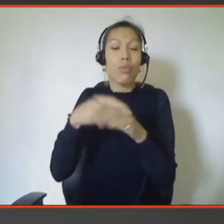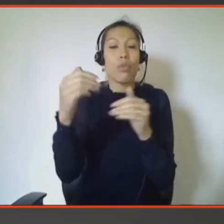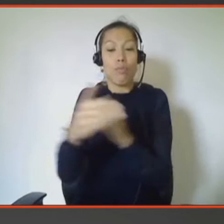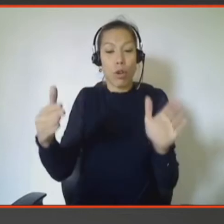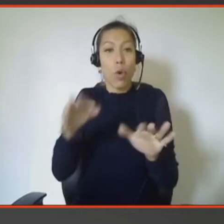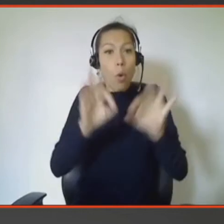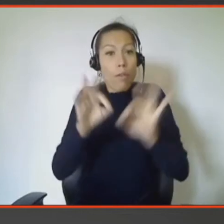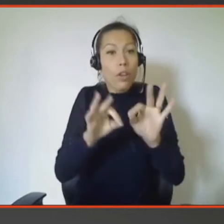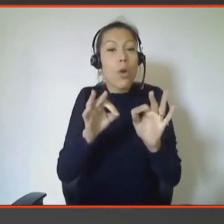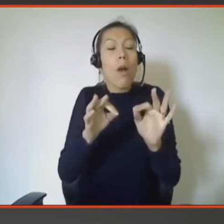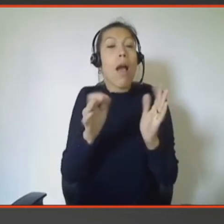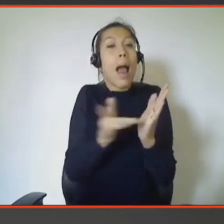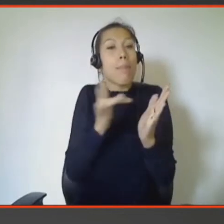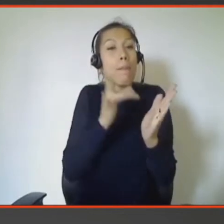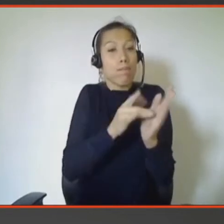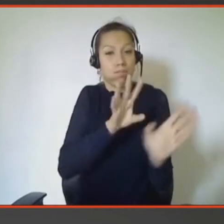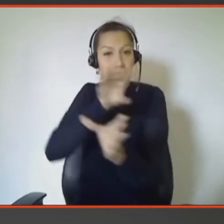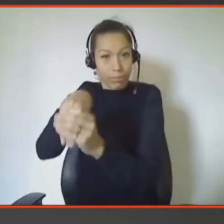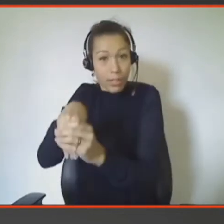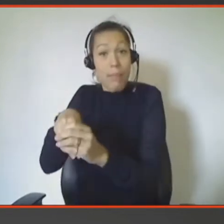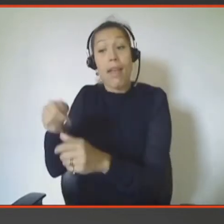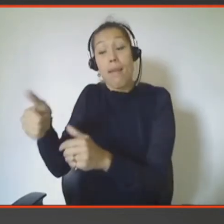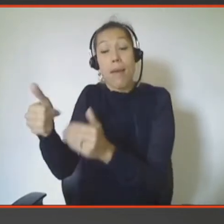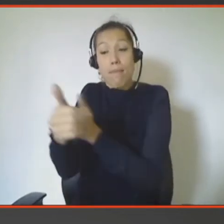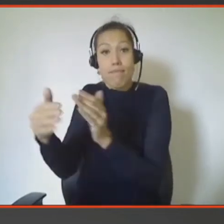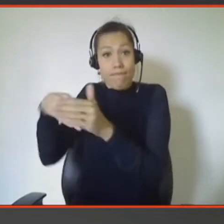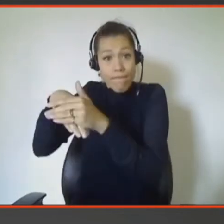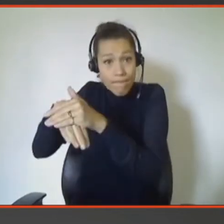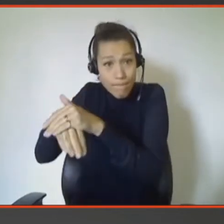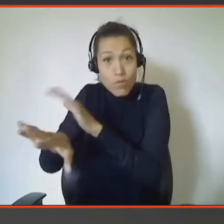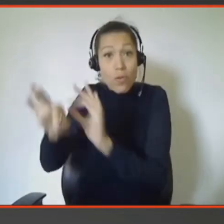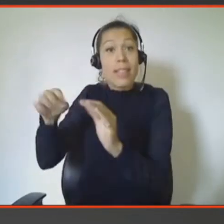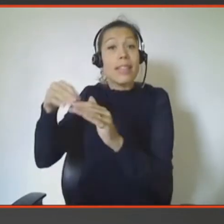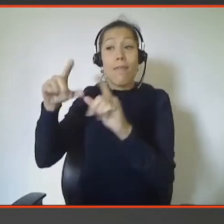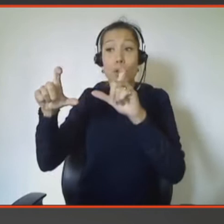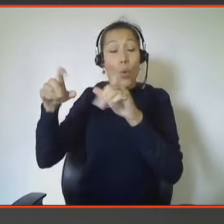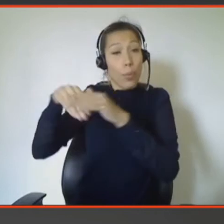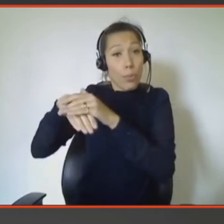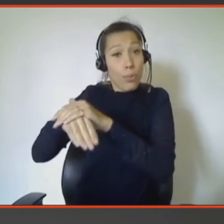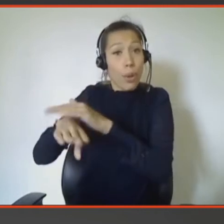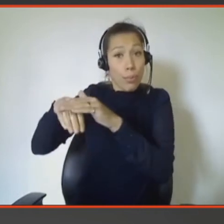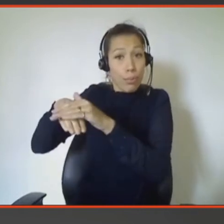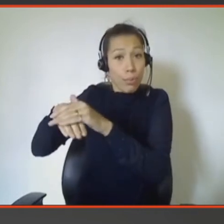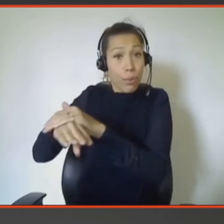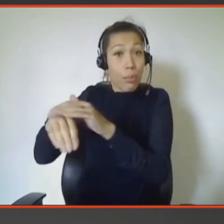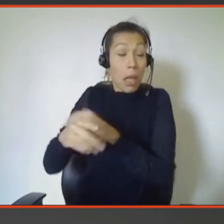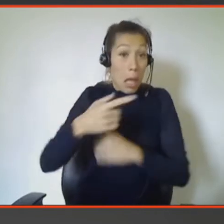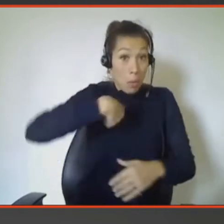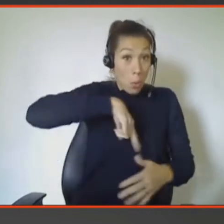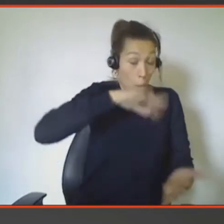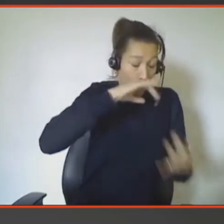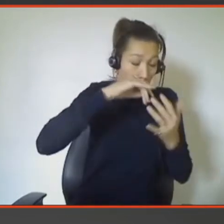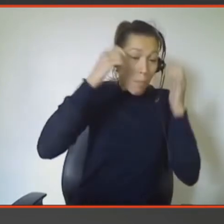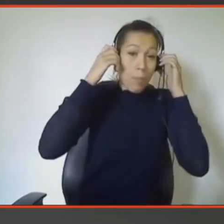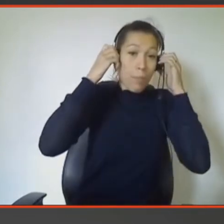et la photo va tomber dans la boîte comme un format Polaroid ou Instax et vous ne saurez jamais quand. Donc, ce qui se